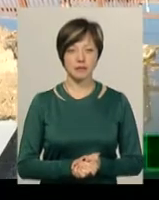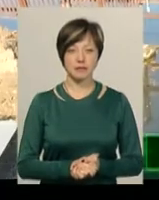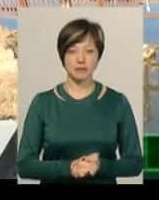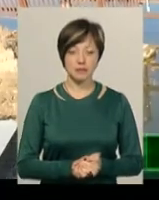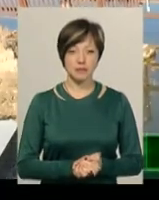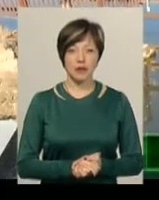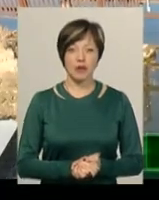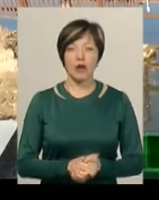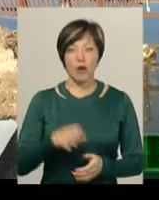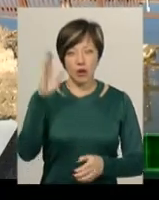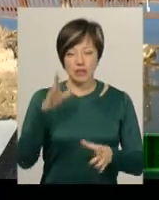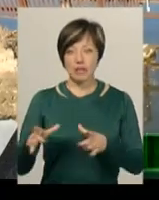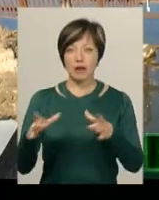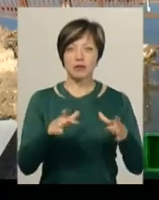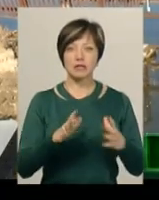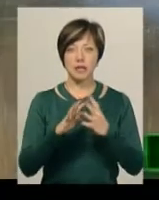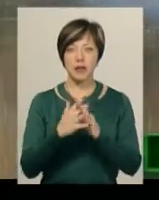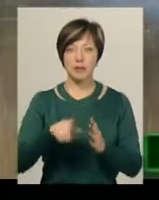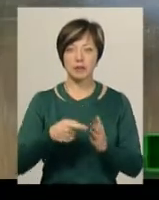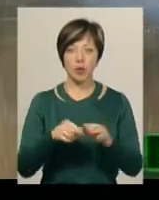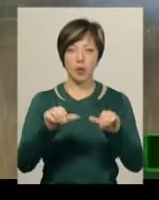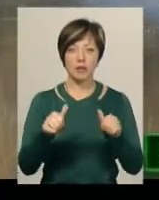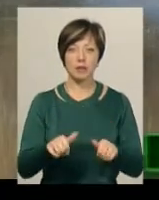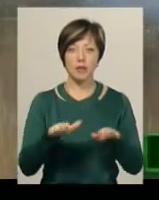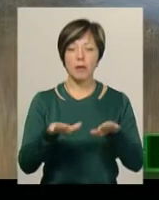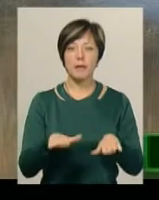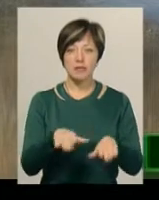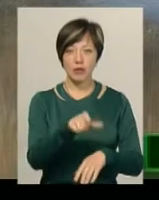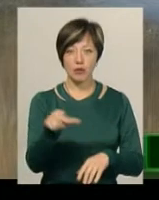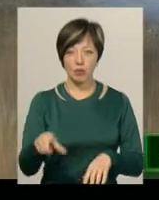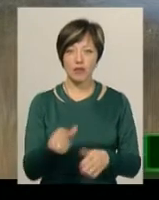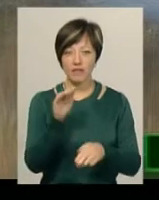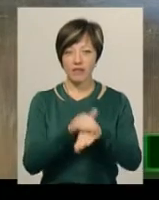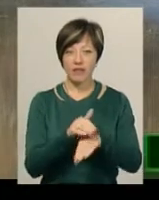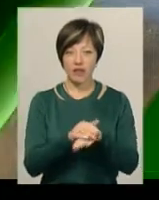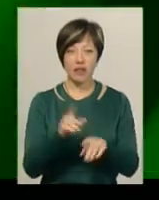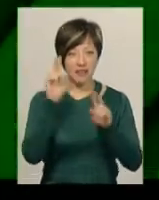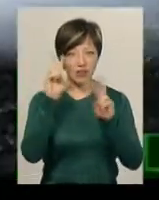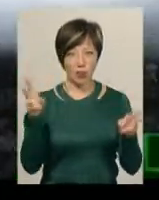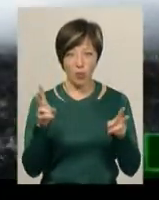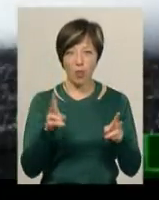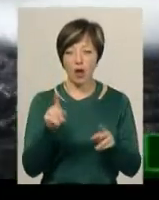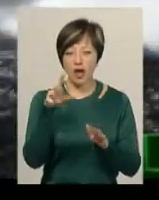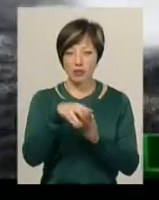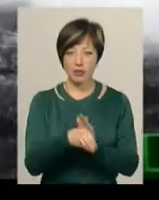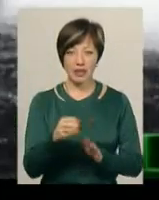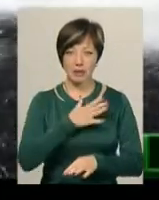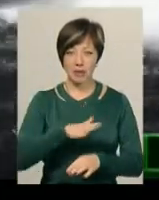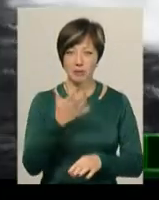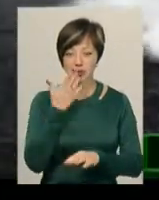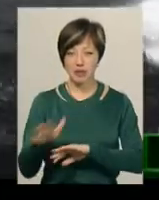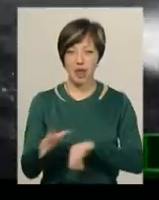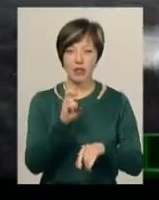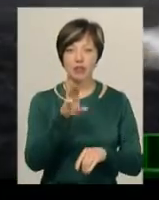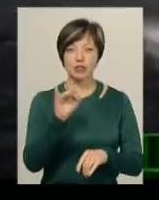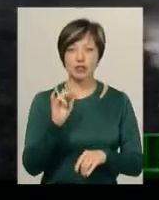У ставку села міського типу Наркевичі місцеві жителі виявили невідому речовину з неприємним запахом. Нетішин і досі перебуває